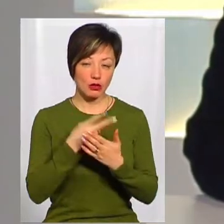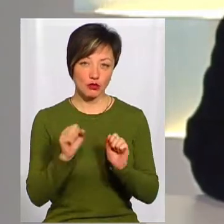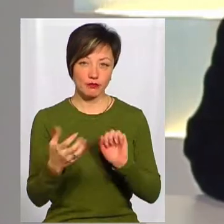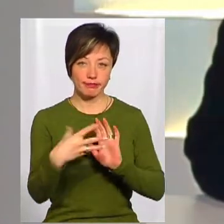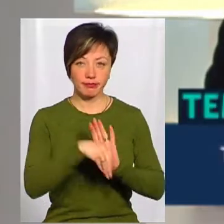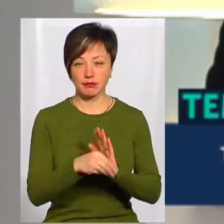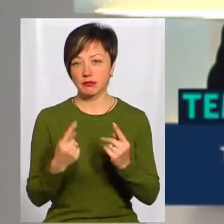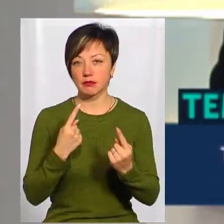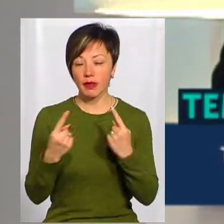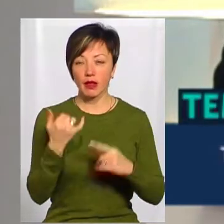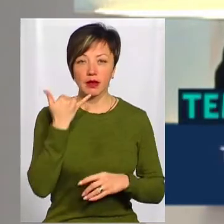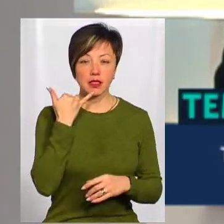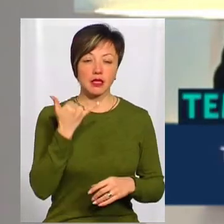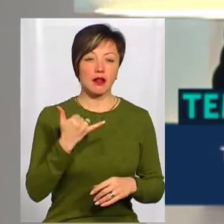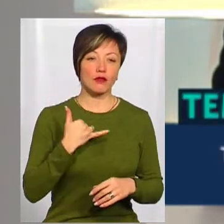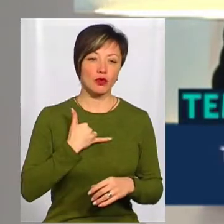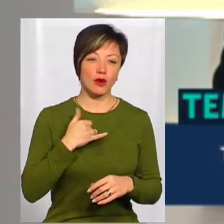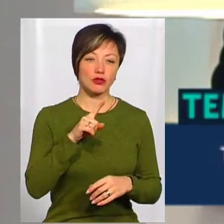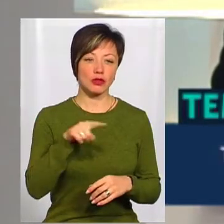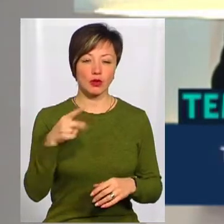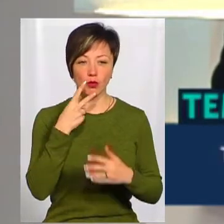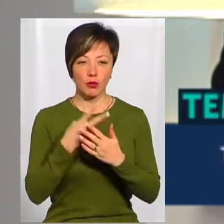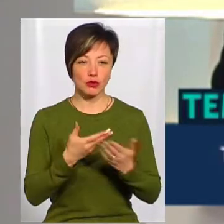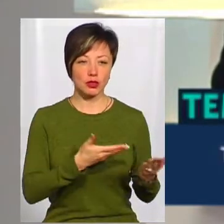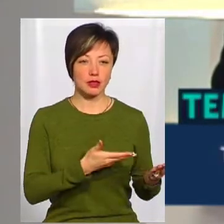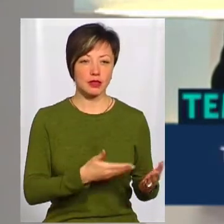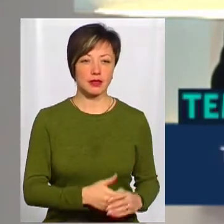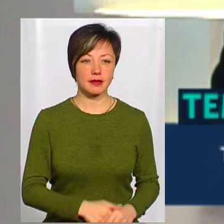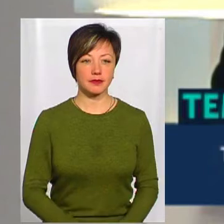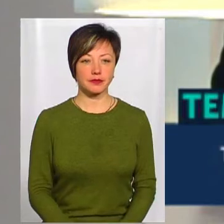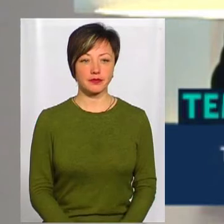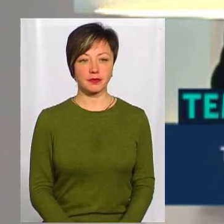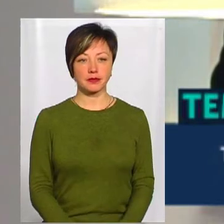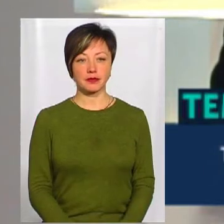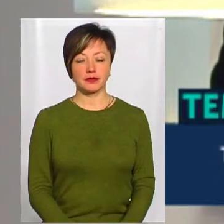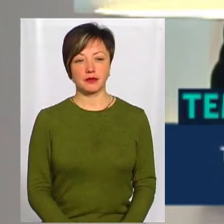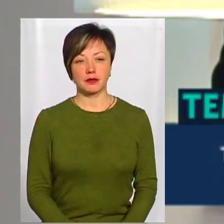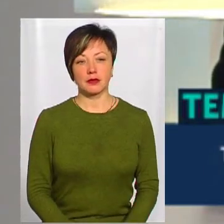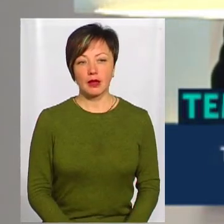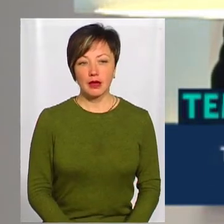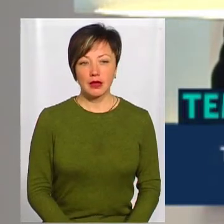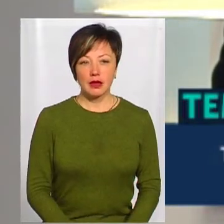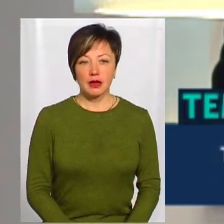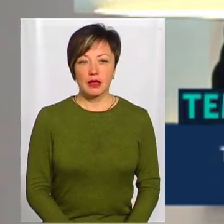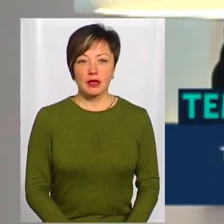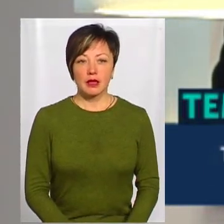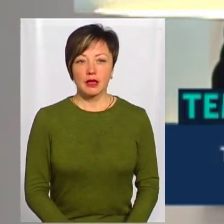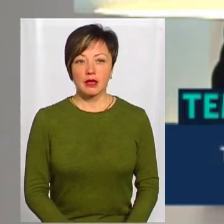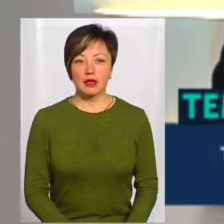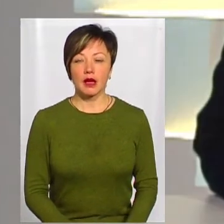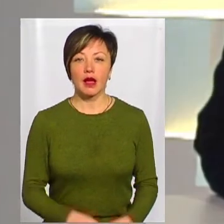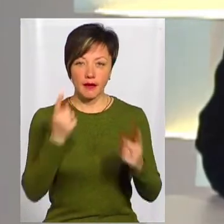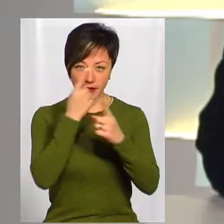долучитися до розмови, зателефонувавши за номером, який ви бачите на екрані. Етертема дня також